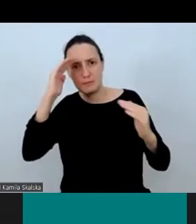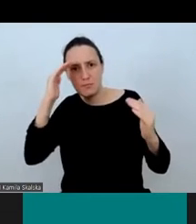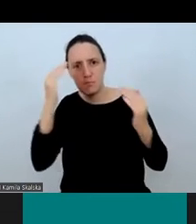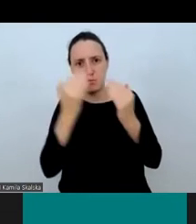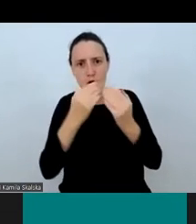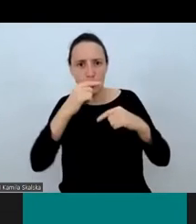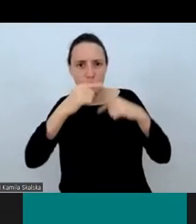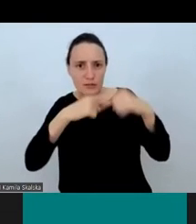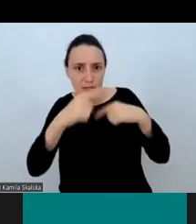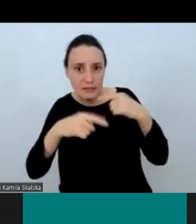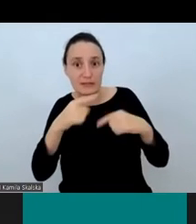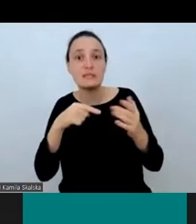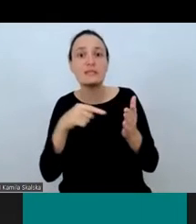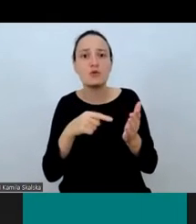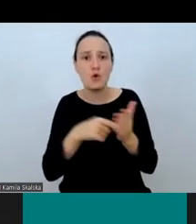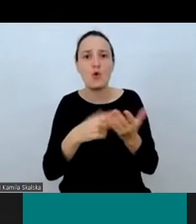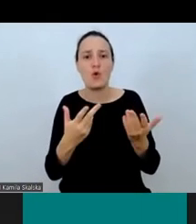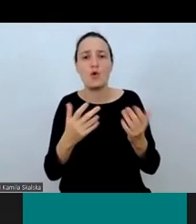tłumaczenia ustnego.